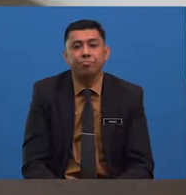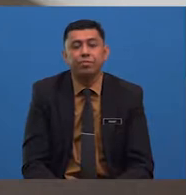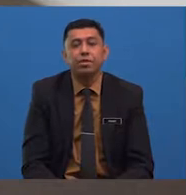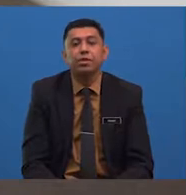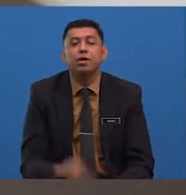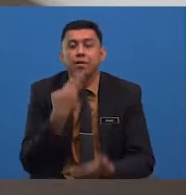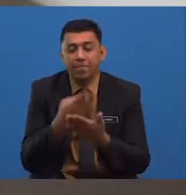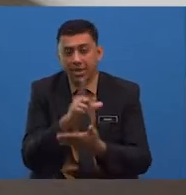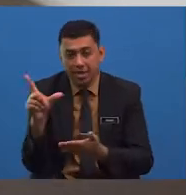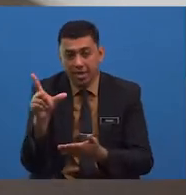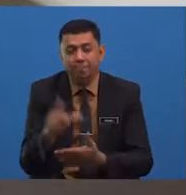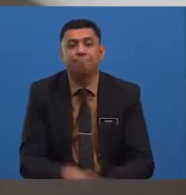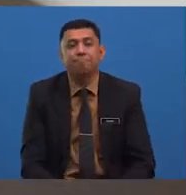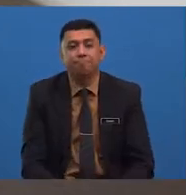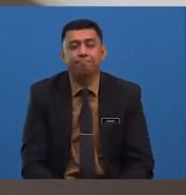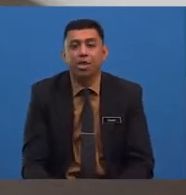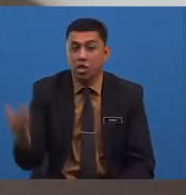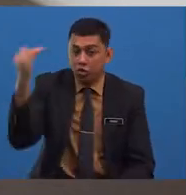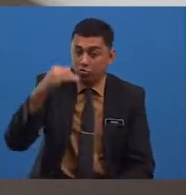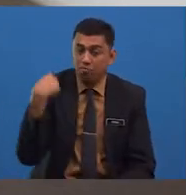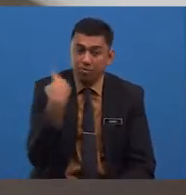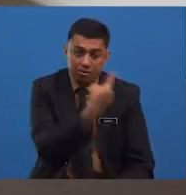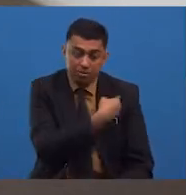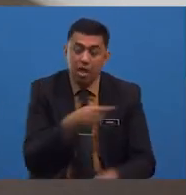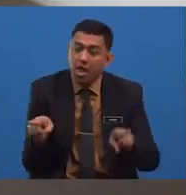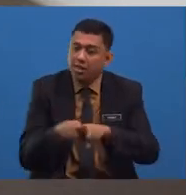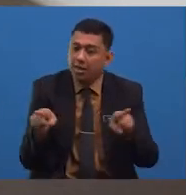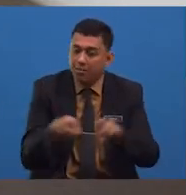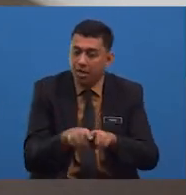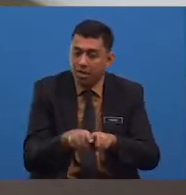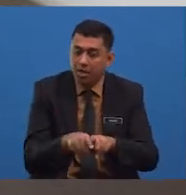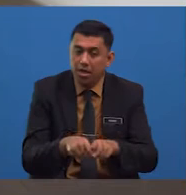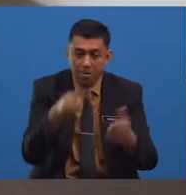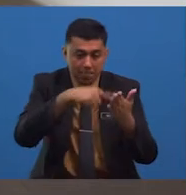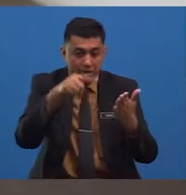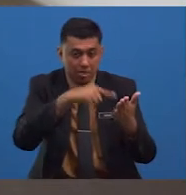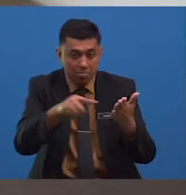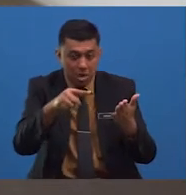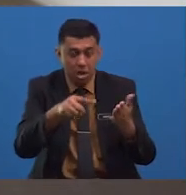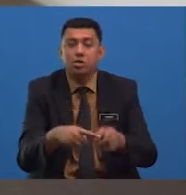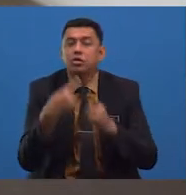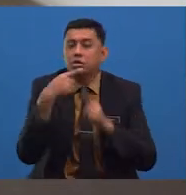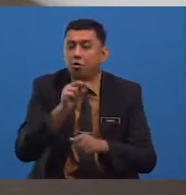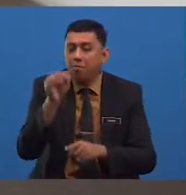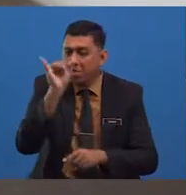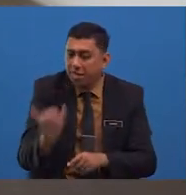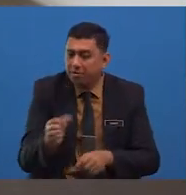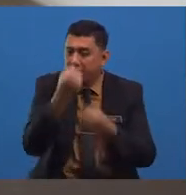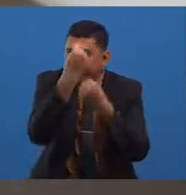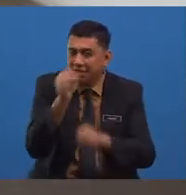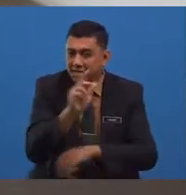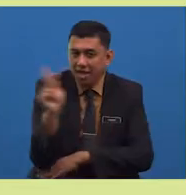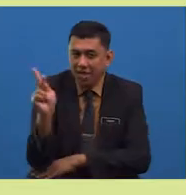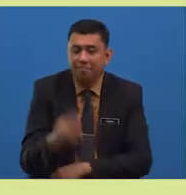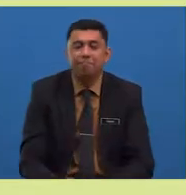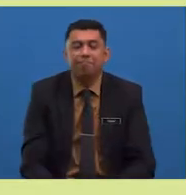Baiklah. Jom, kita sama-sama menyemak jawapan yang disediakan.